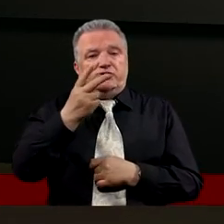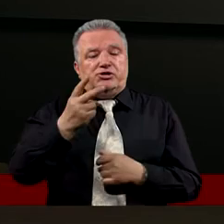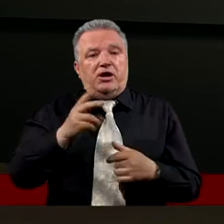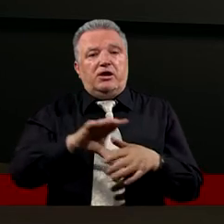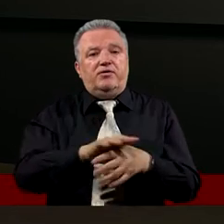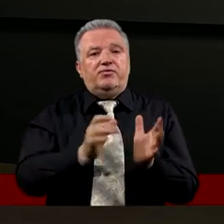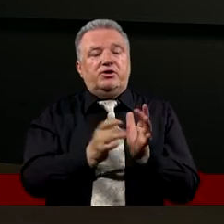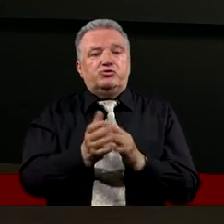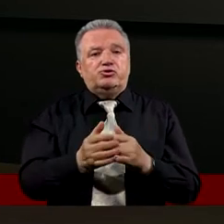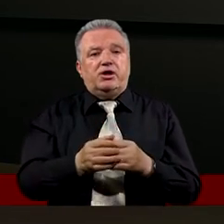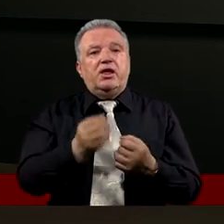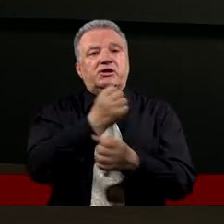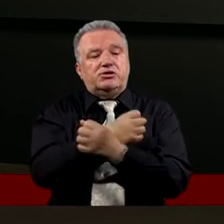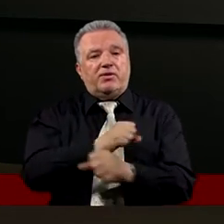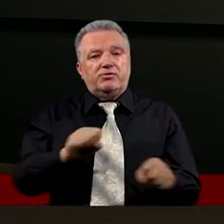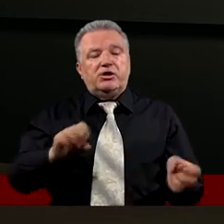Zbawiciela.